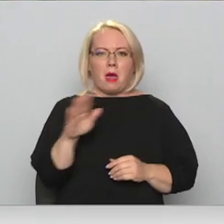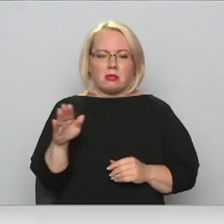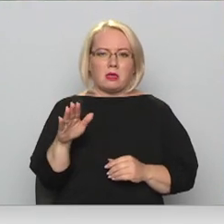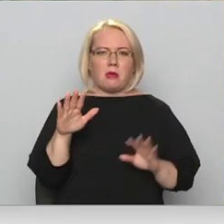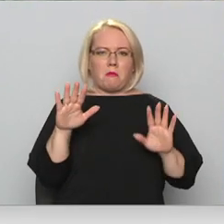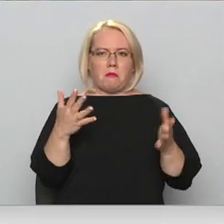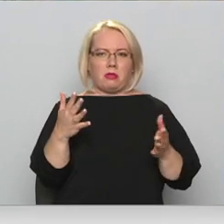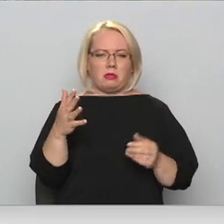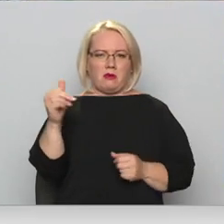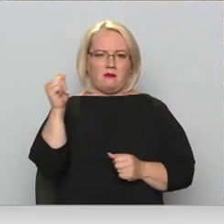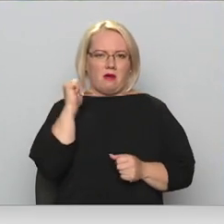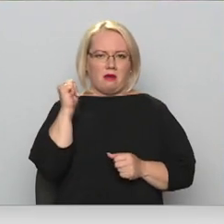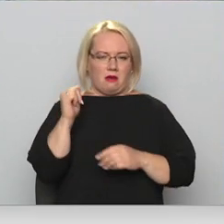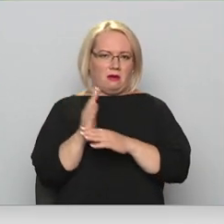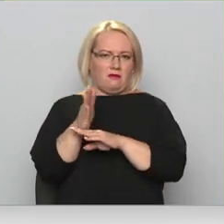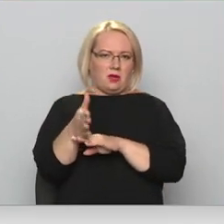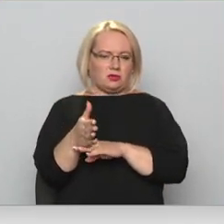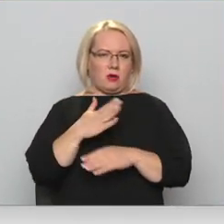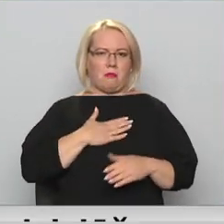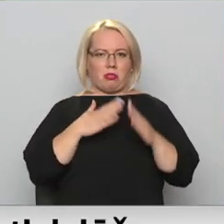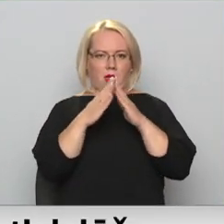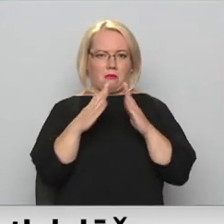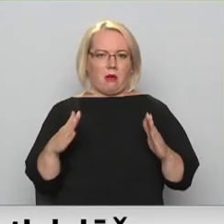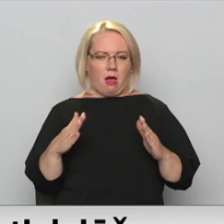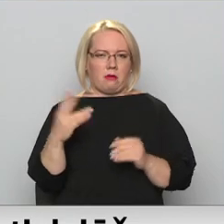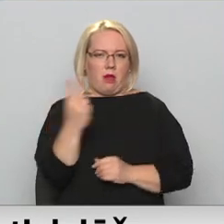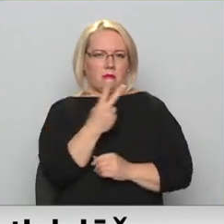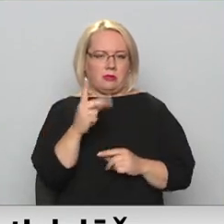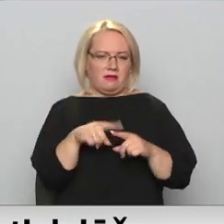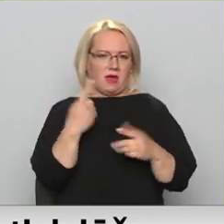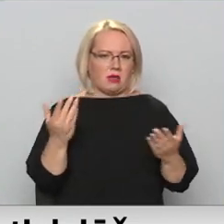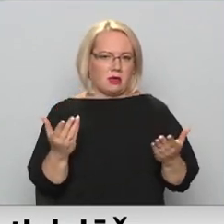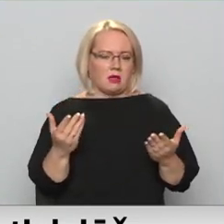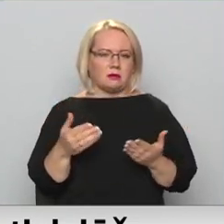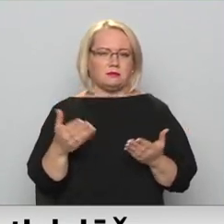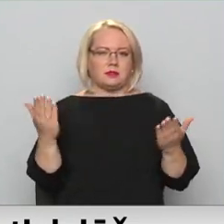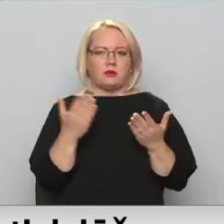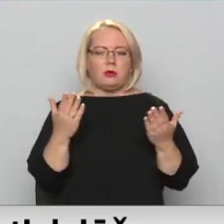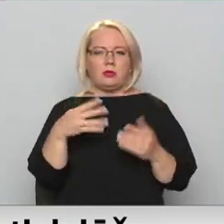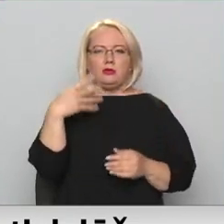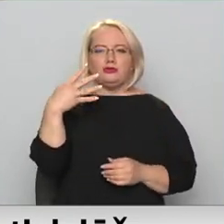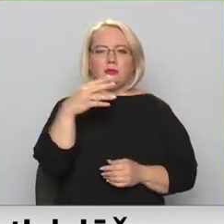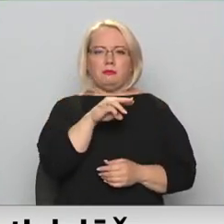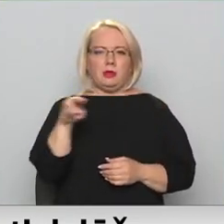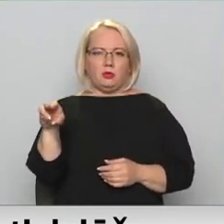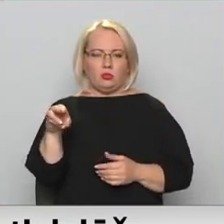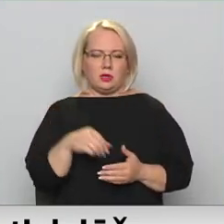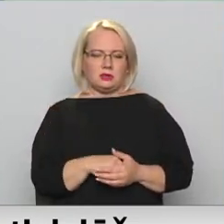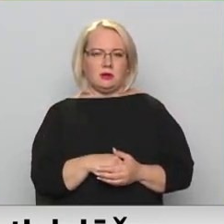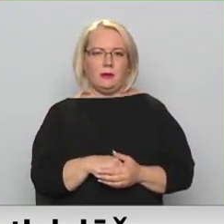paviesojās manā mājā. Tā bija divi atkal 40 minūtes, kamēr